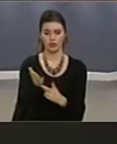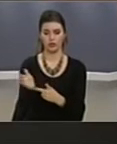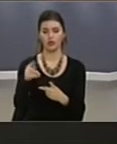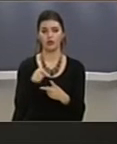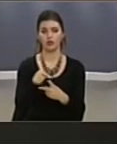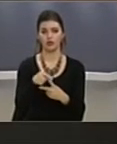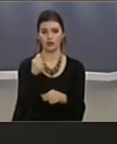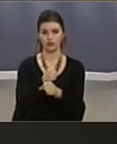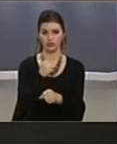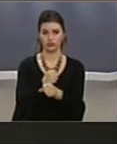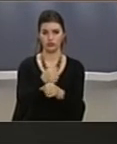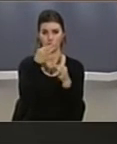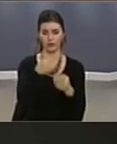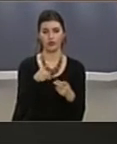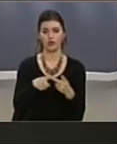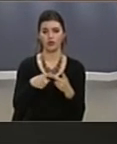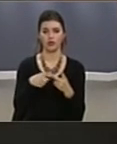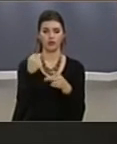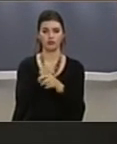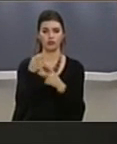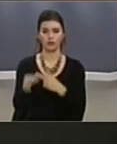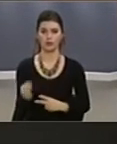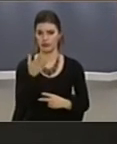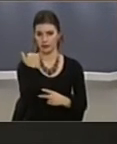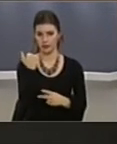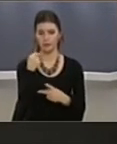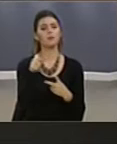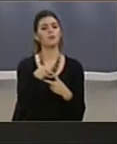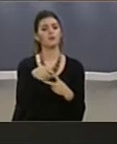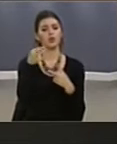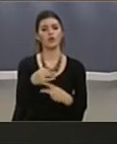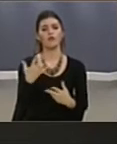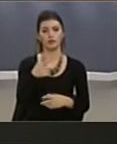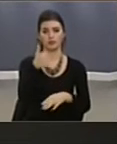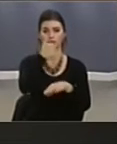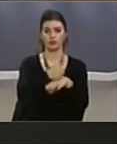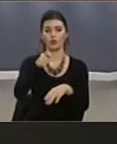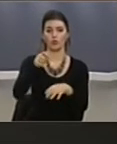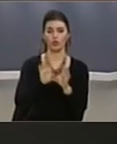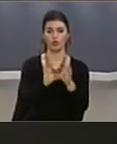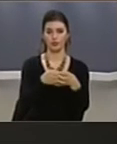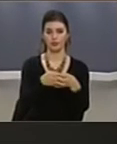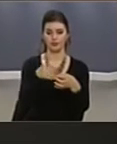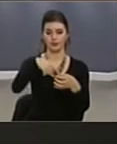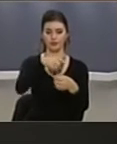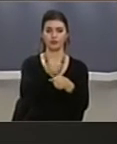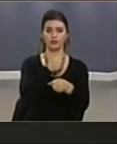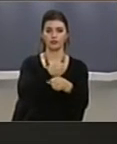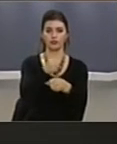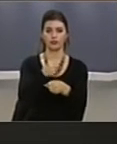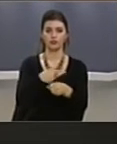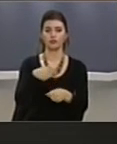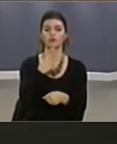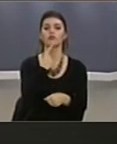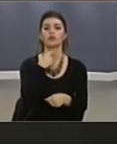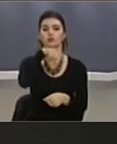formal dhe ajo formal. Dimensioni formal është krye redaktori dhe bordi i RTK-s, parapolqyëri